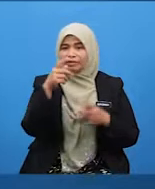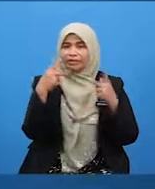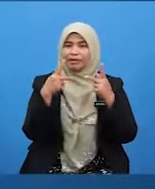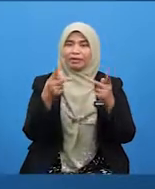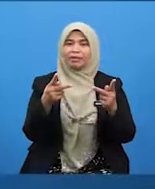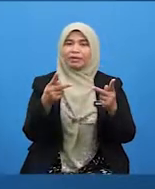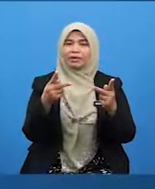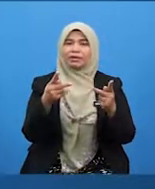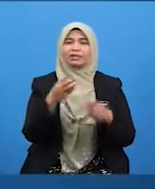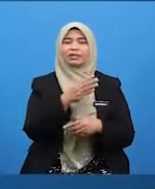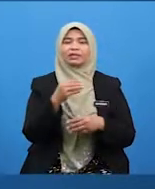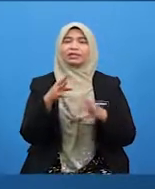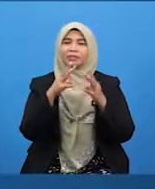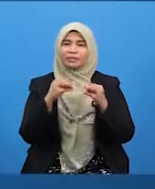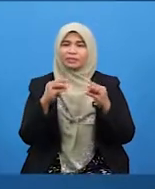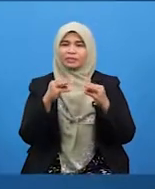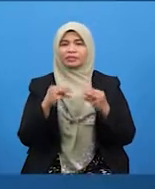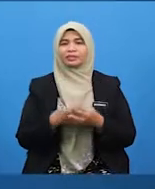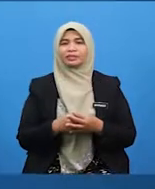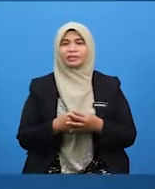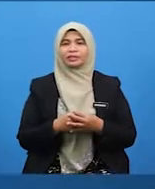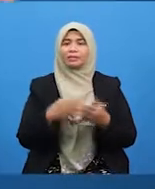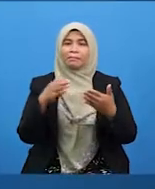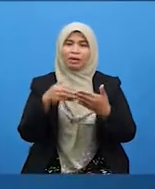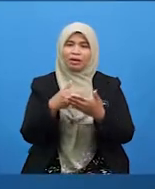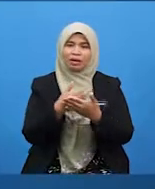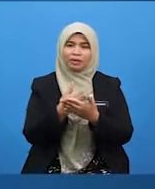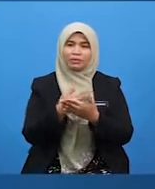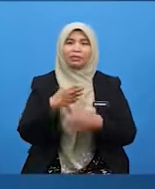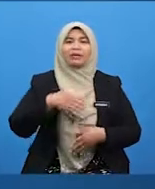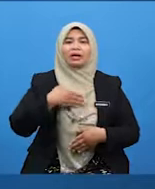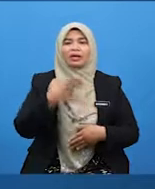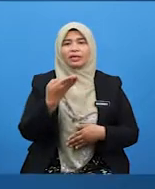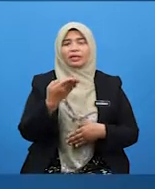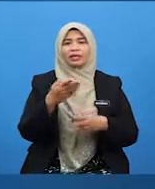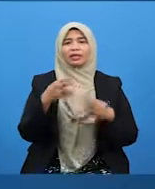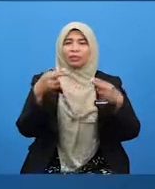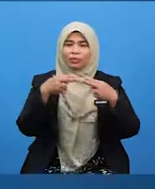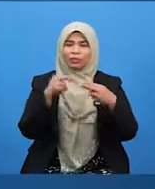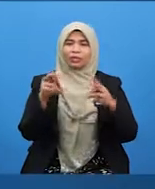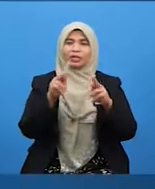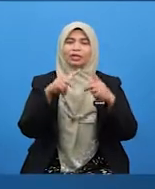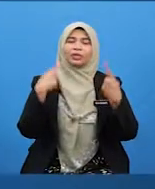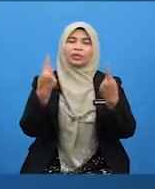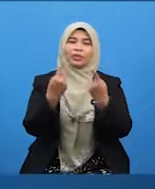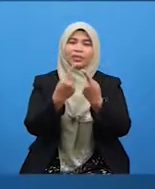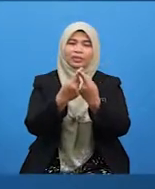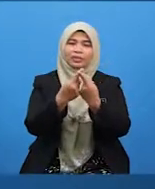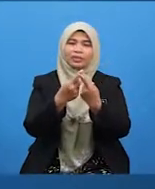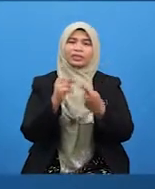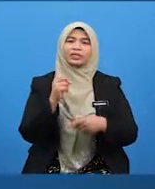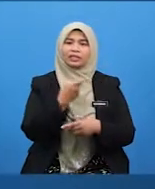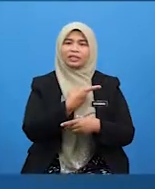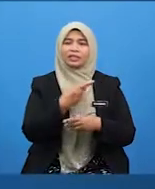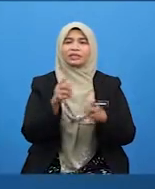dan bermesra. Barulah bahagia hubungan keluarga kita